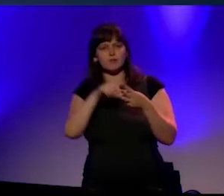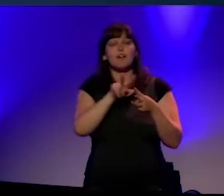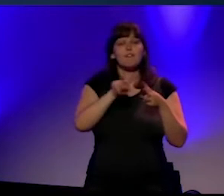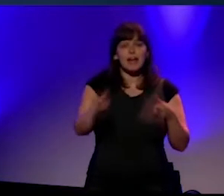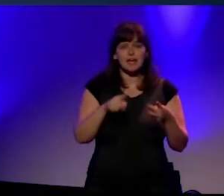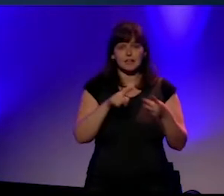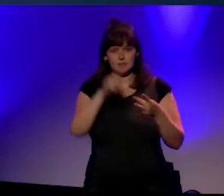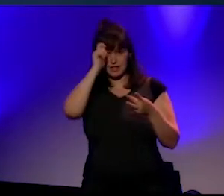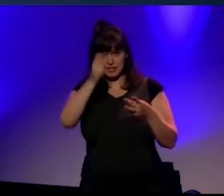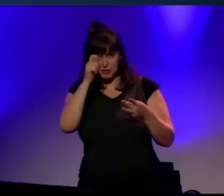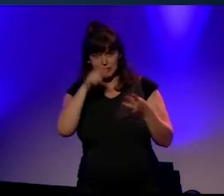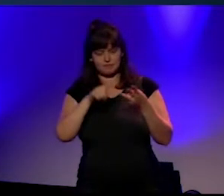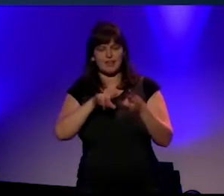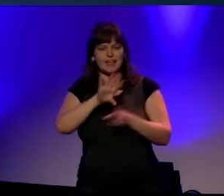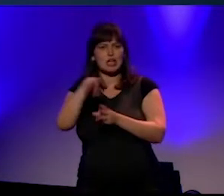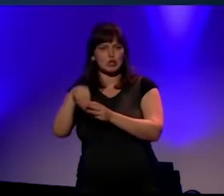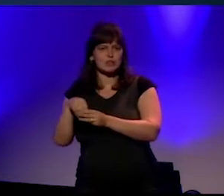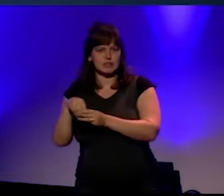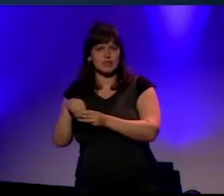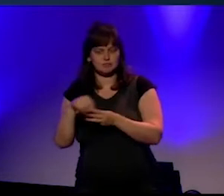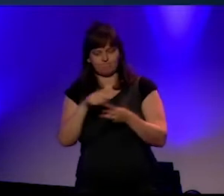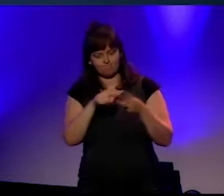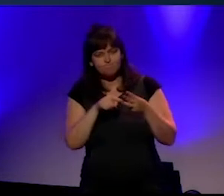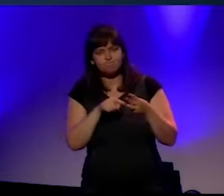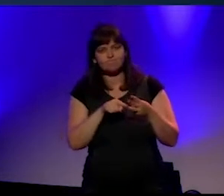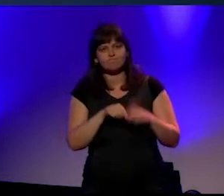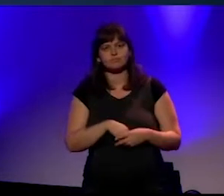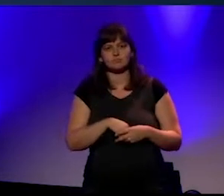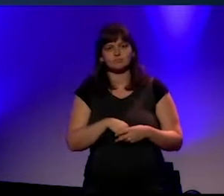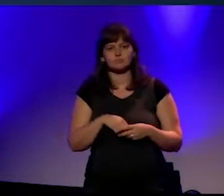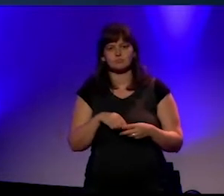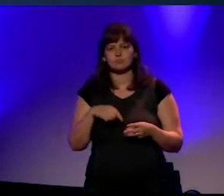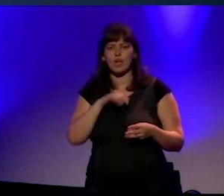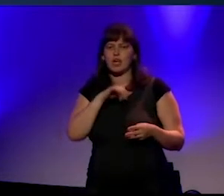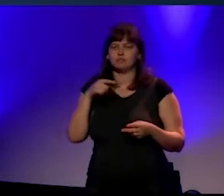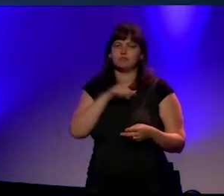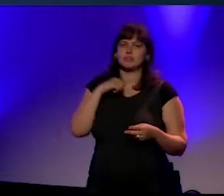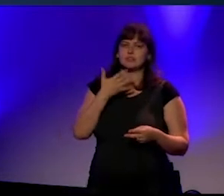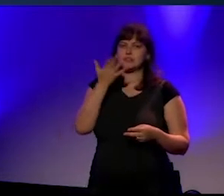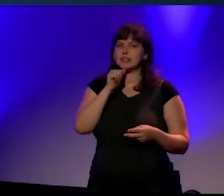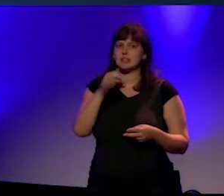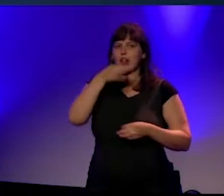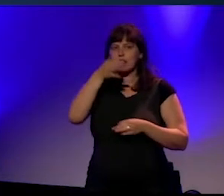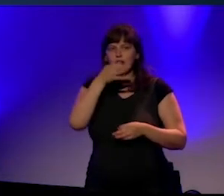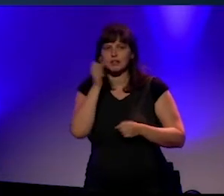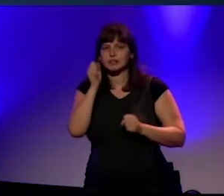en inclusie. En ik ga het u niet voorlezen. U kan het hier zien.